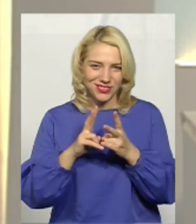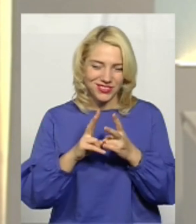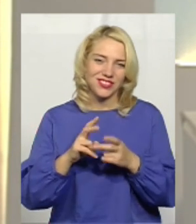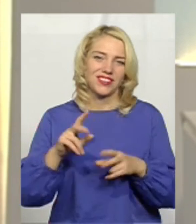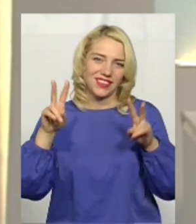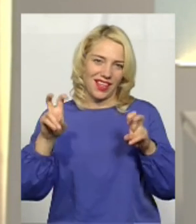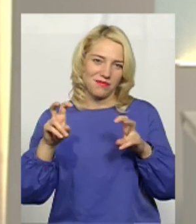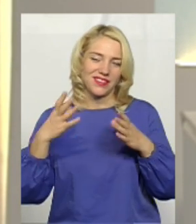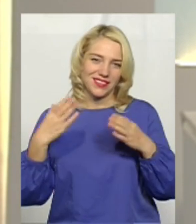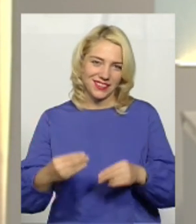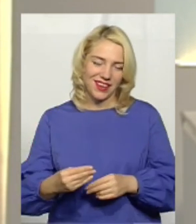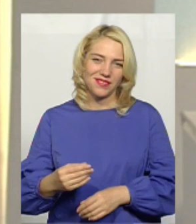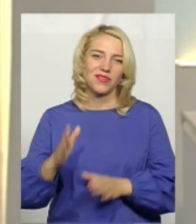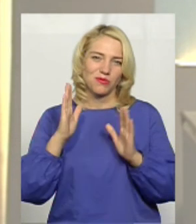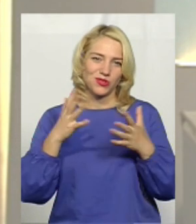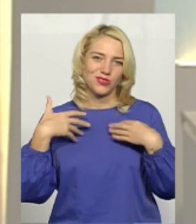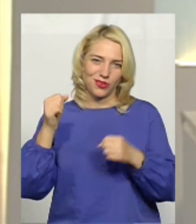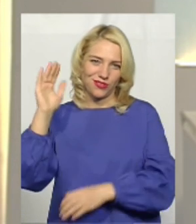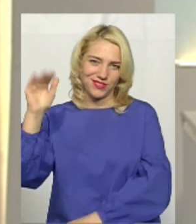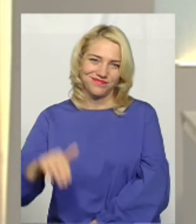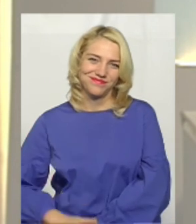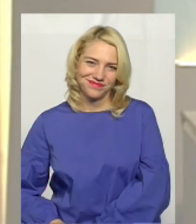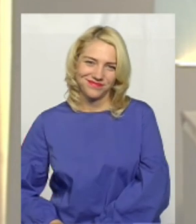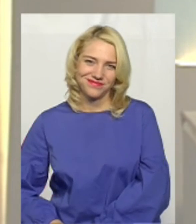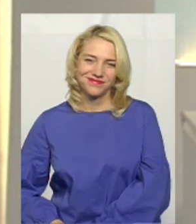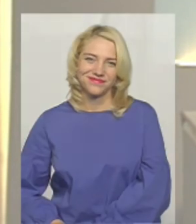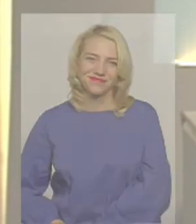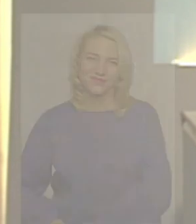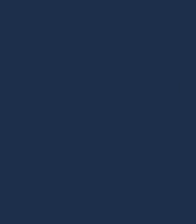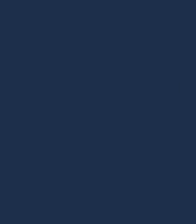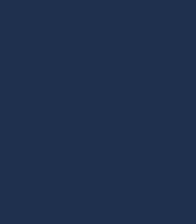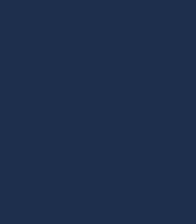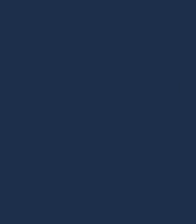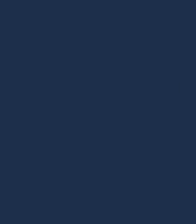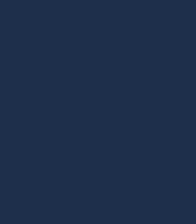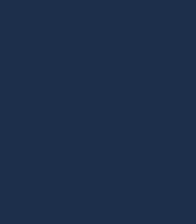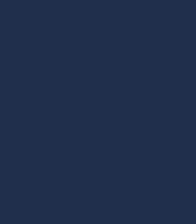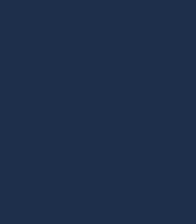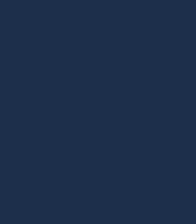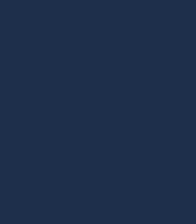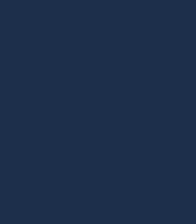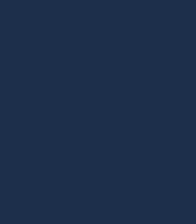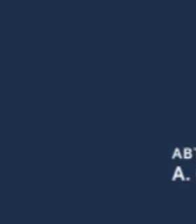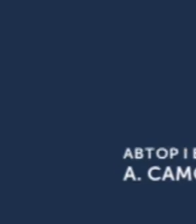наступній темі дня. Будьте здорові. До побачення. Дякую.